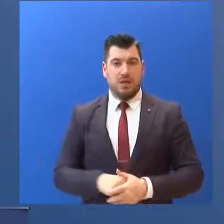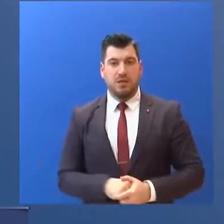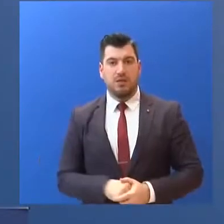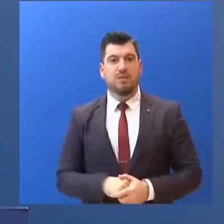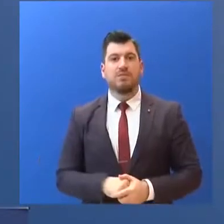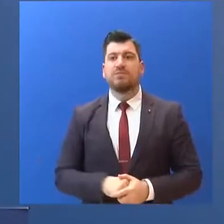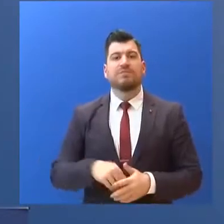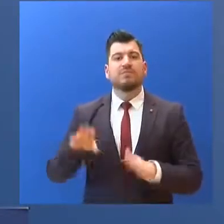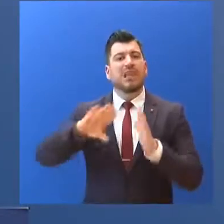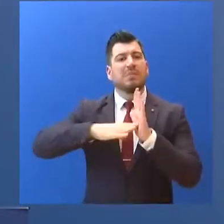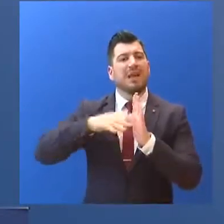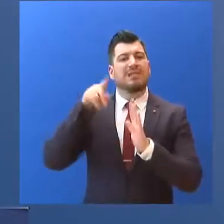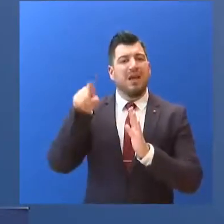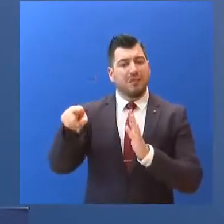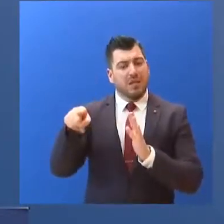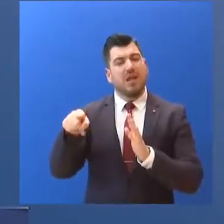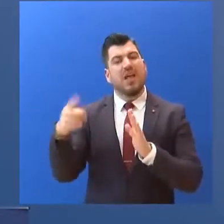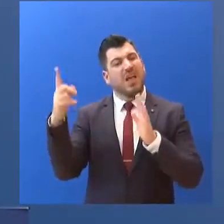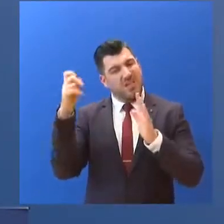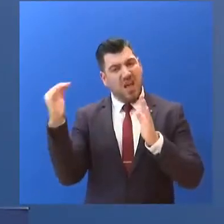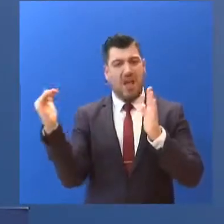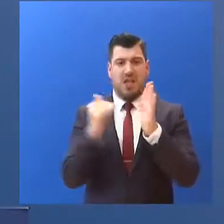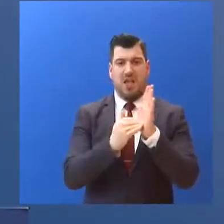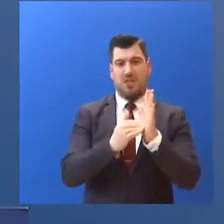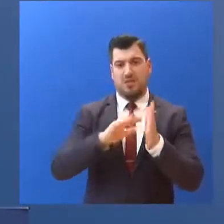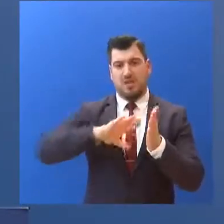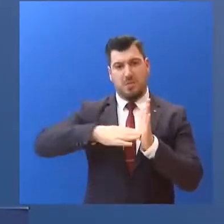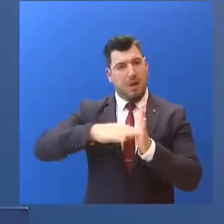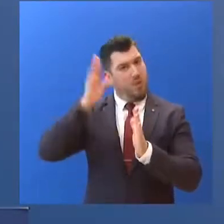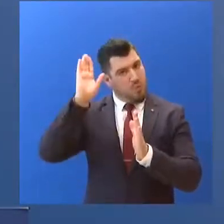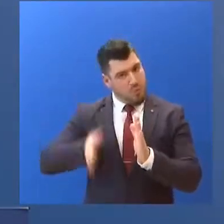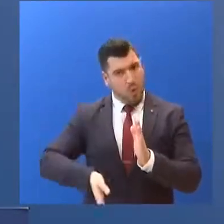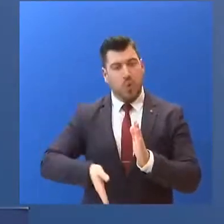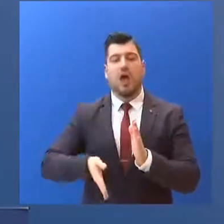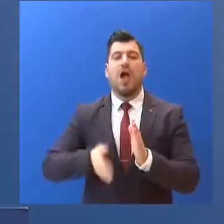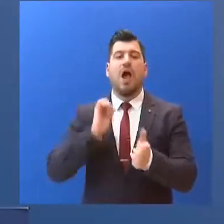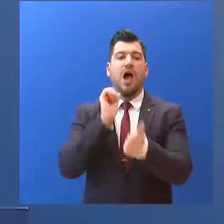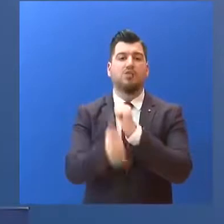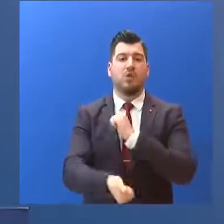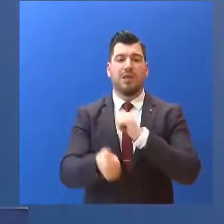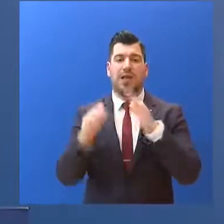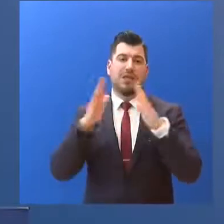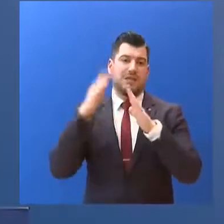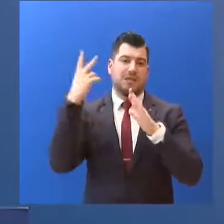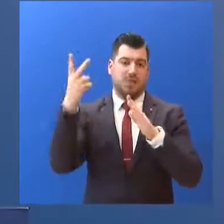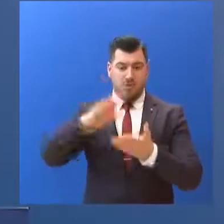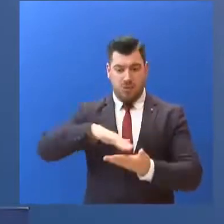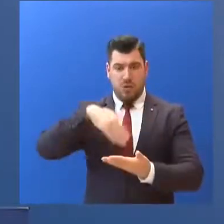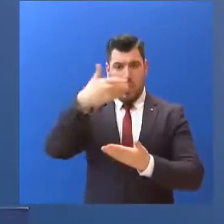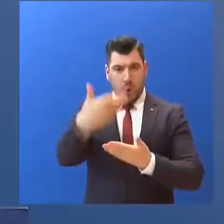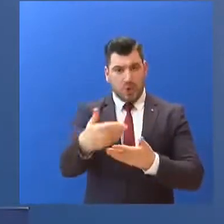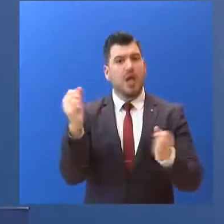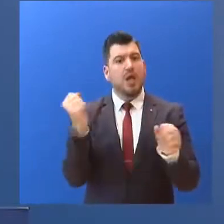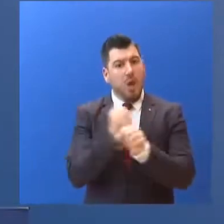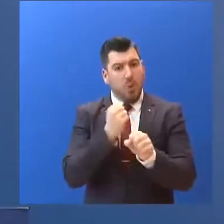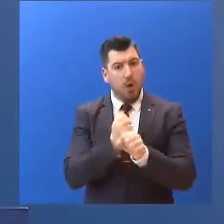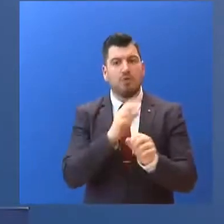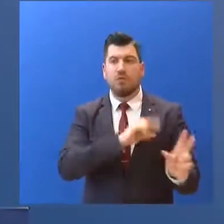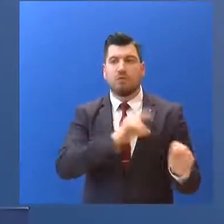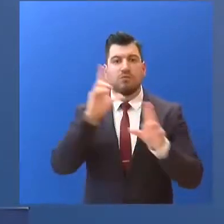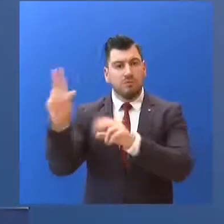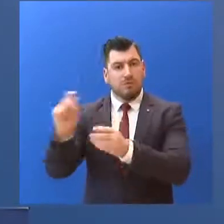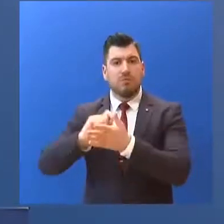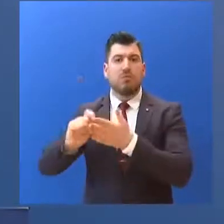υπηρεσία προσφέρεται για ως και 10.000 υπαλλήλους της Δημόσιας Διοίκησης... οι οποίοι θα έχουν ασφαλή πρόσβαση από τον υπολογιστή τους... σε web εφαρμογές